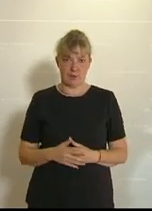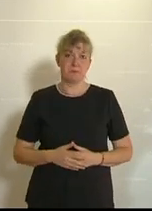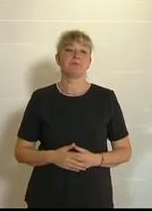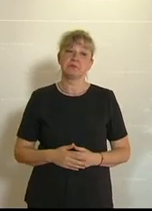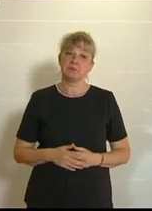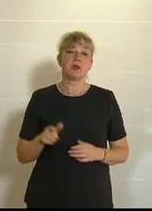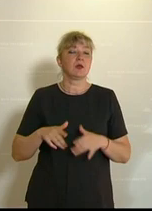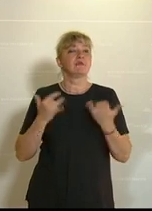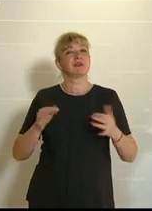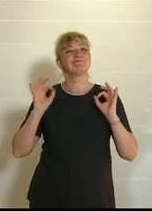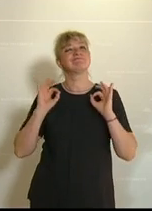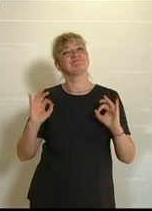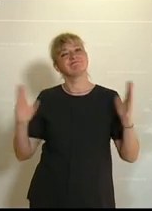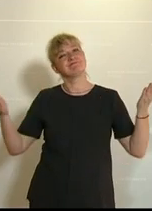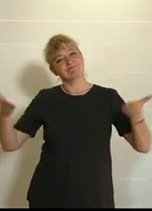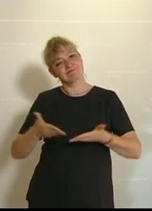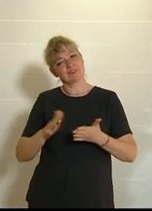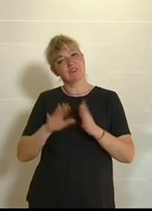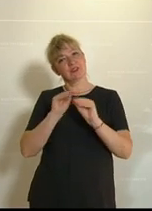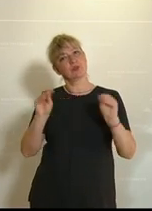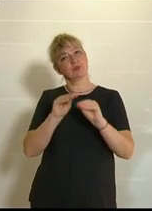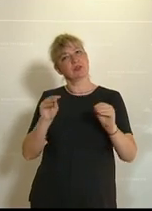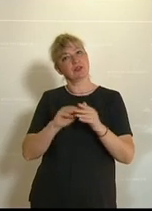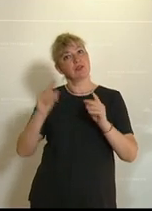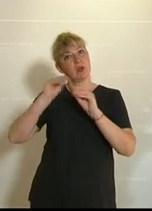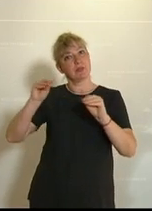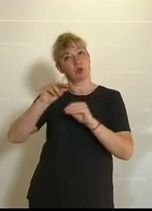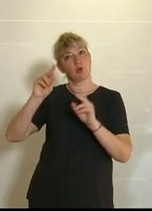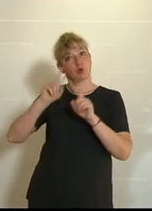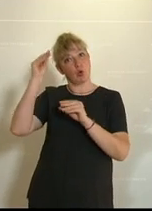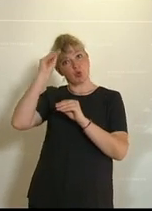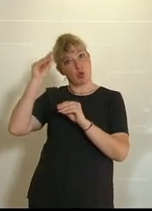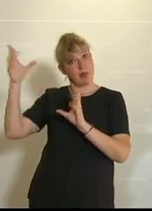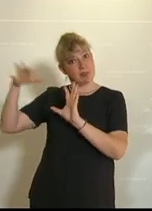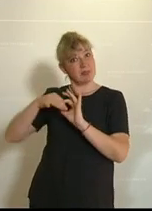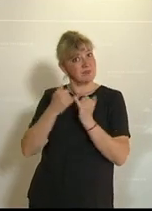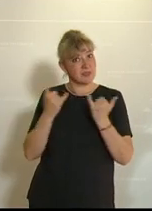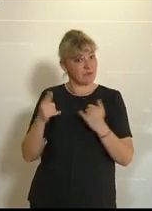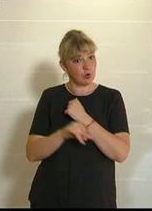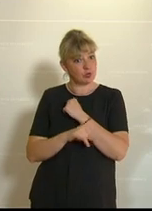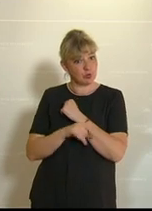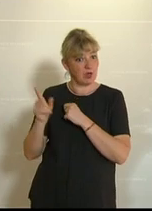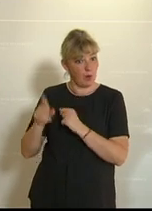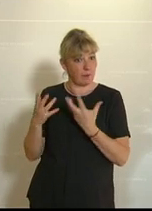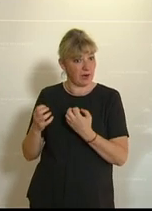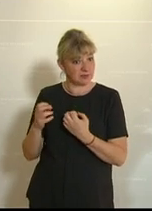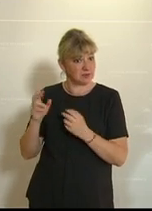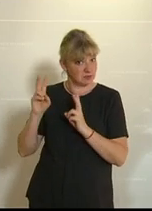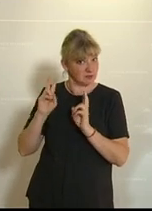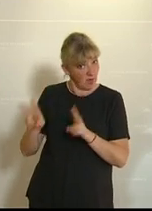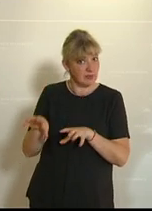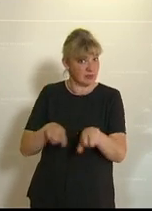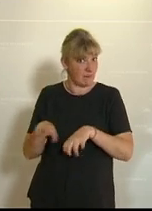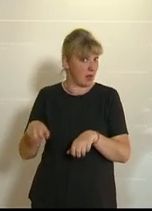und wie machen wir das mit der idealen Einbettung in die Lehrveranstaltungen auf den pädagogischen Hochschulen, wo die Studierenden ja auch Praxis sammeln können?